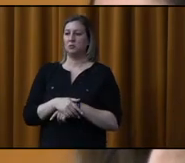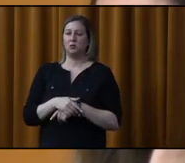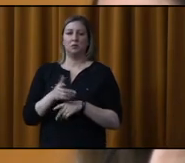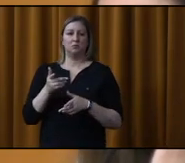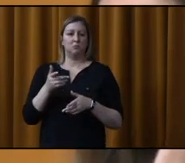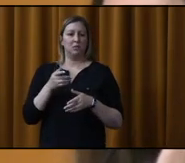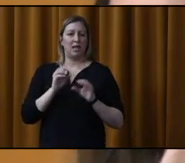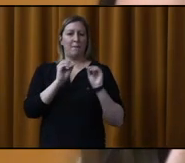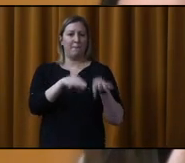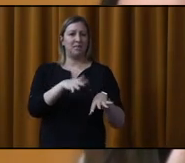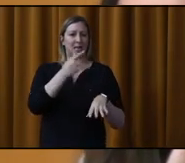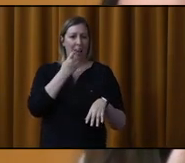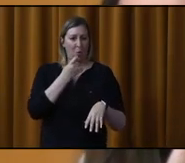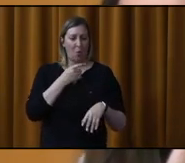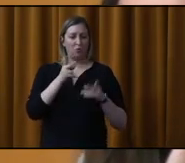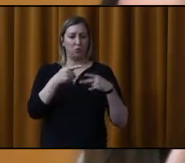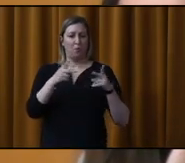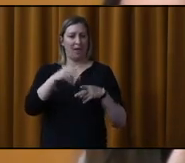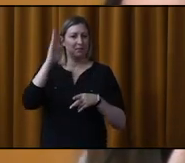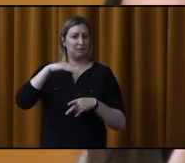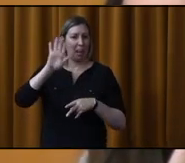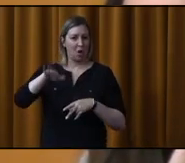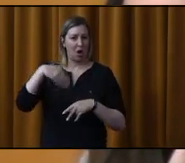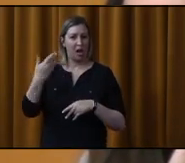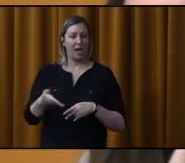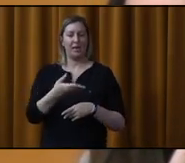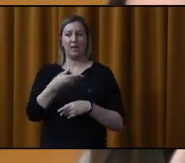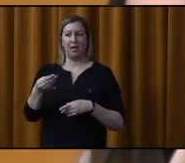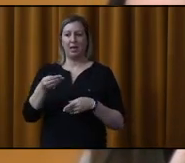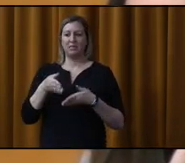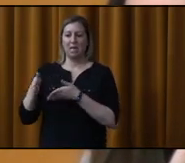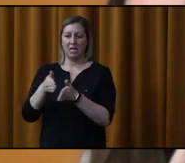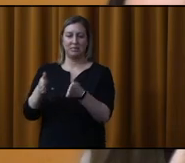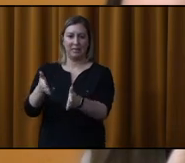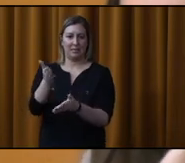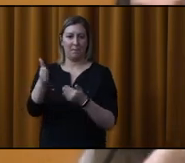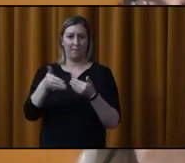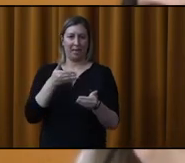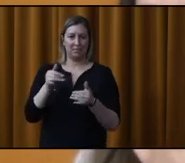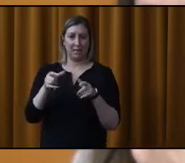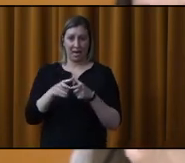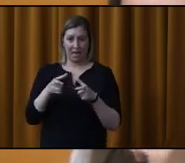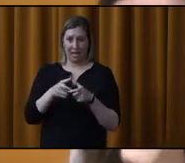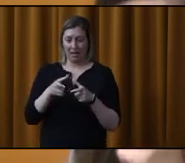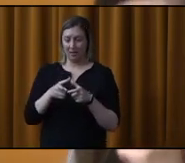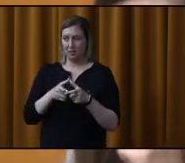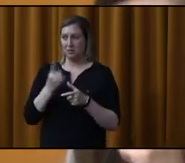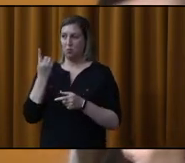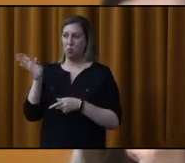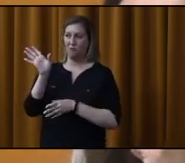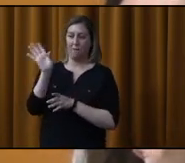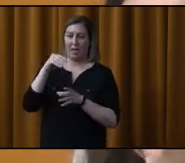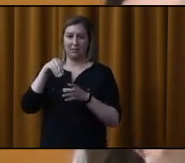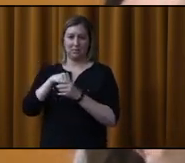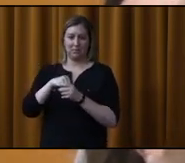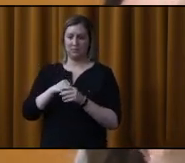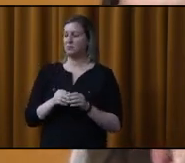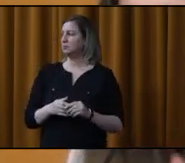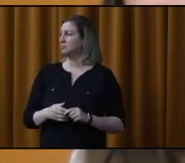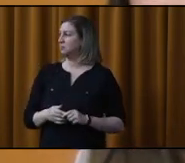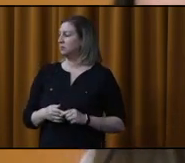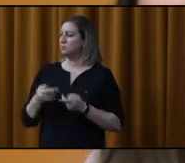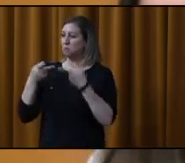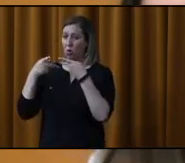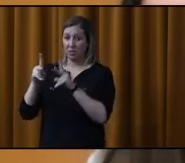'eau et du parc Saint-Laurent, ainsi que des sentiers de la Presqu'Île, laquelle entente est jointe aux présentes pour en faire partie intégrante, d'autoriser